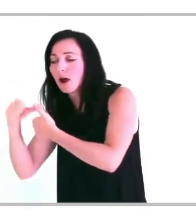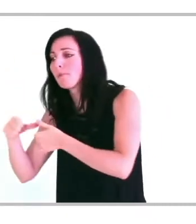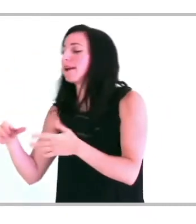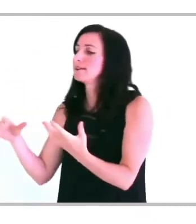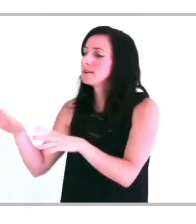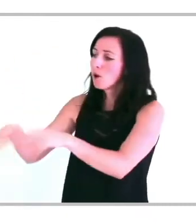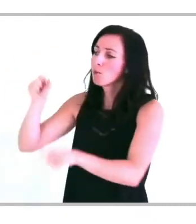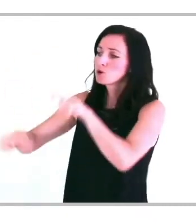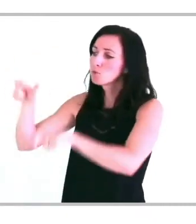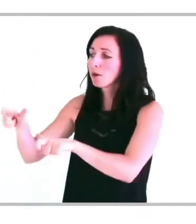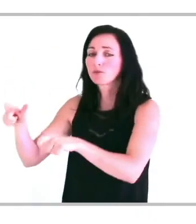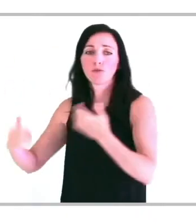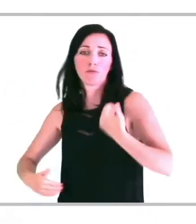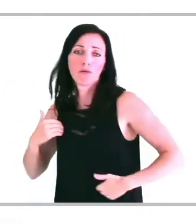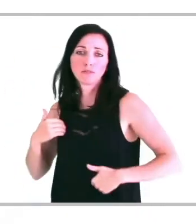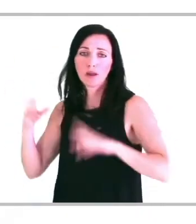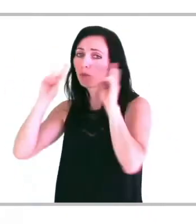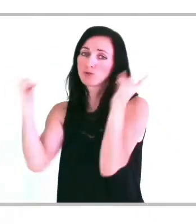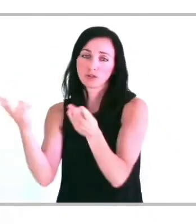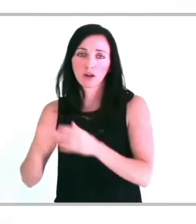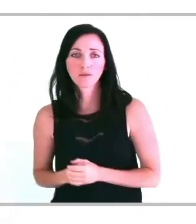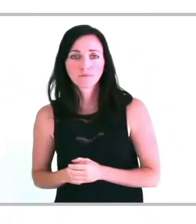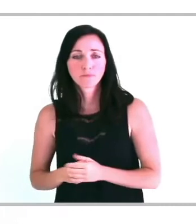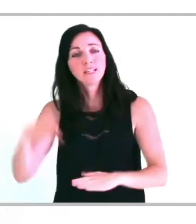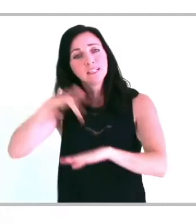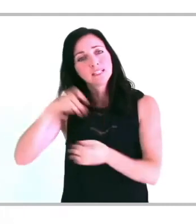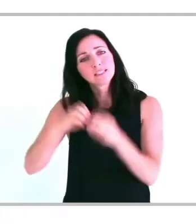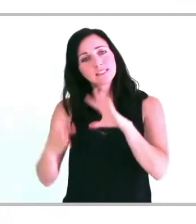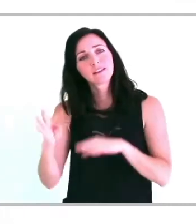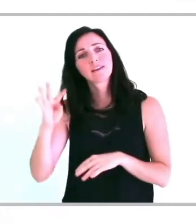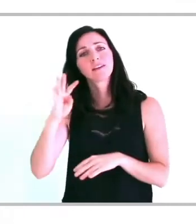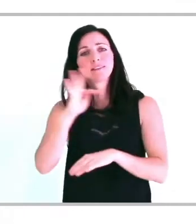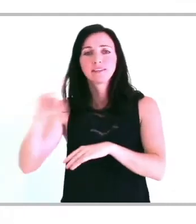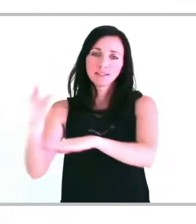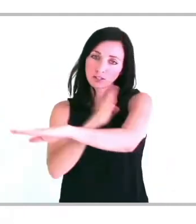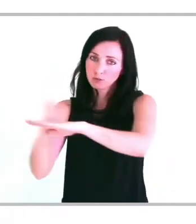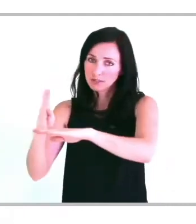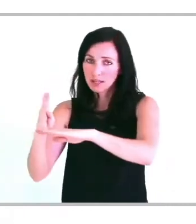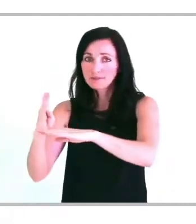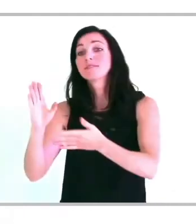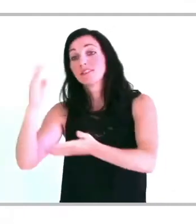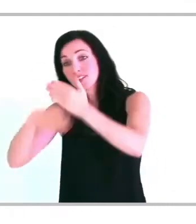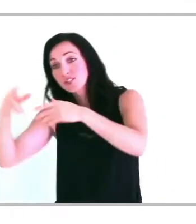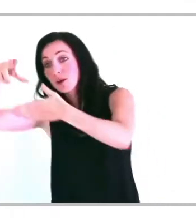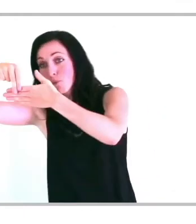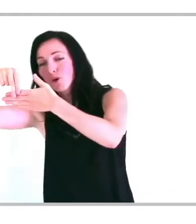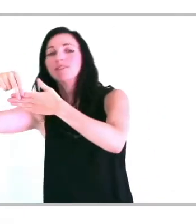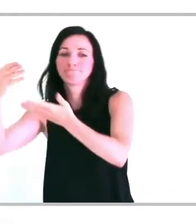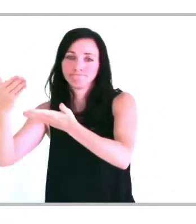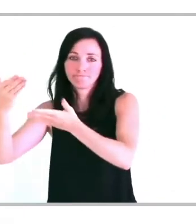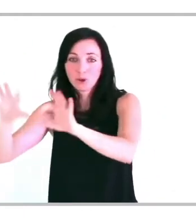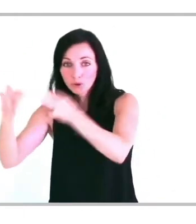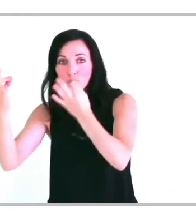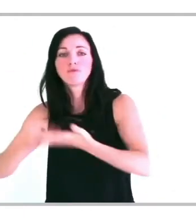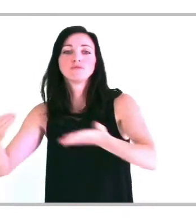l'Agefiph sur le sujet. Il y trouvera aussi des rappels sur l'obligation d'emploi de travailleurs handicapés en général. Sur le site